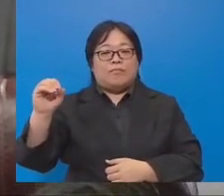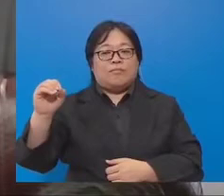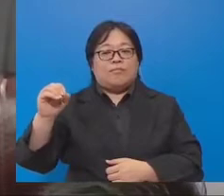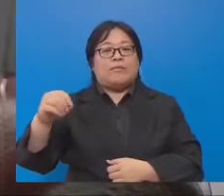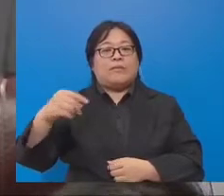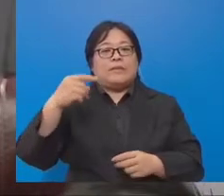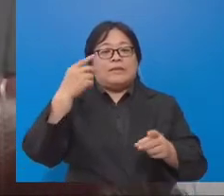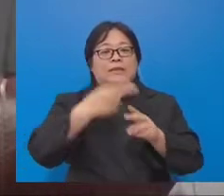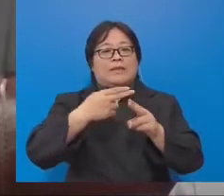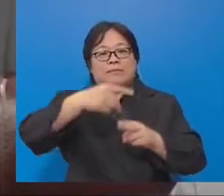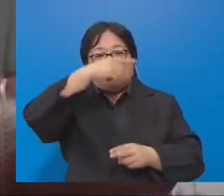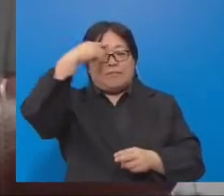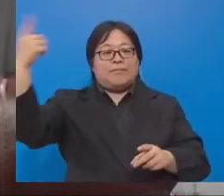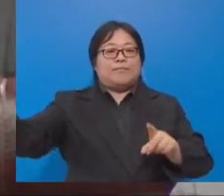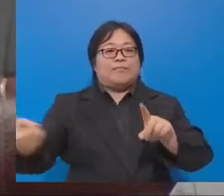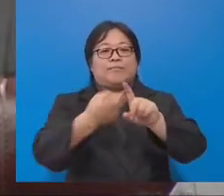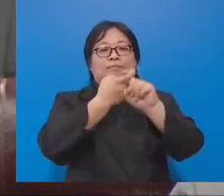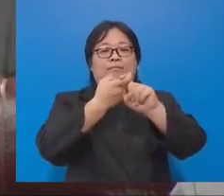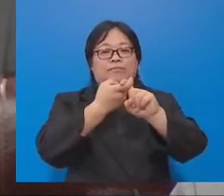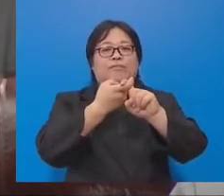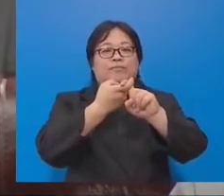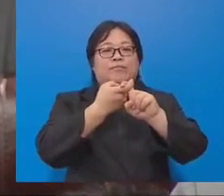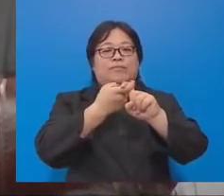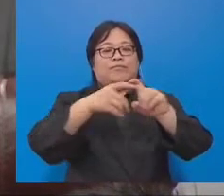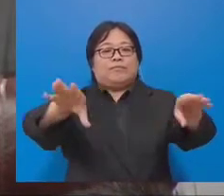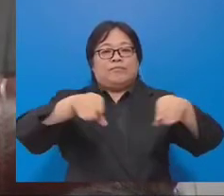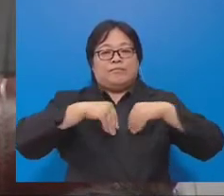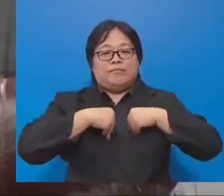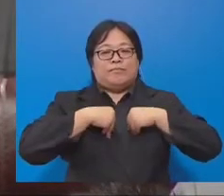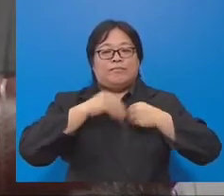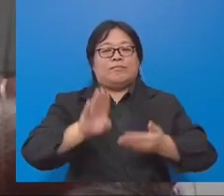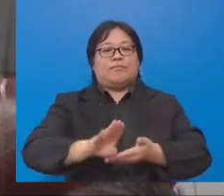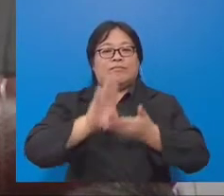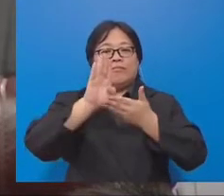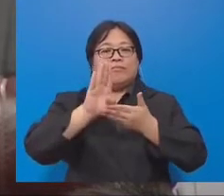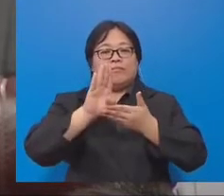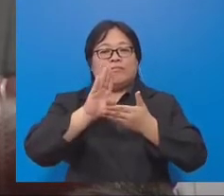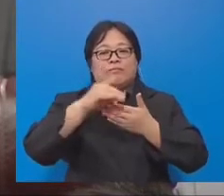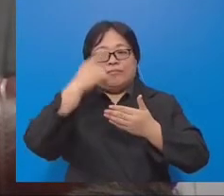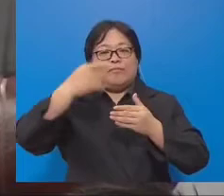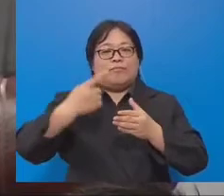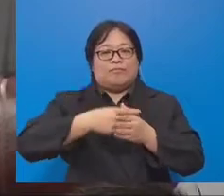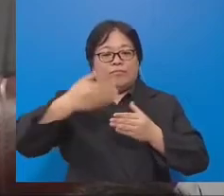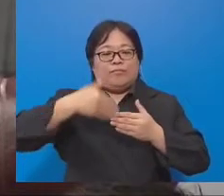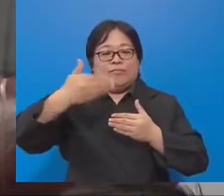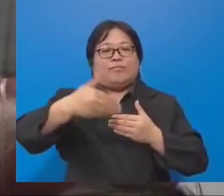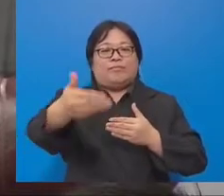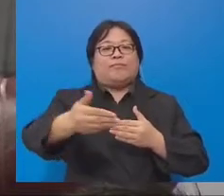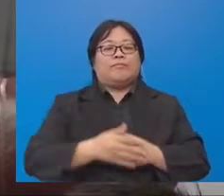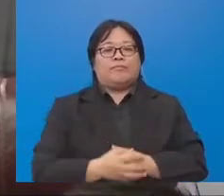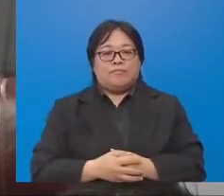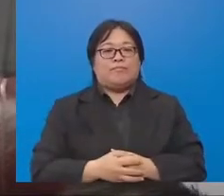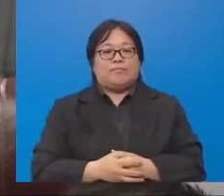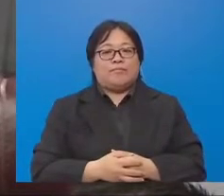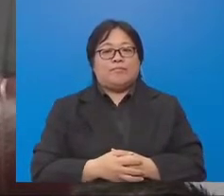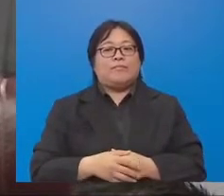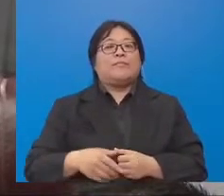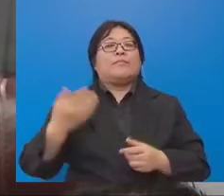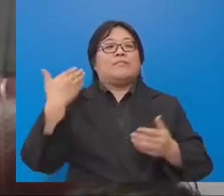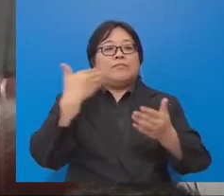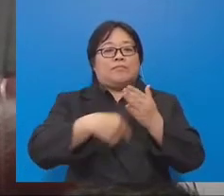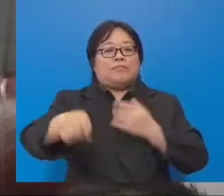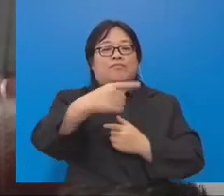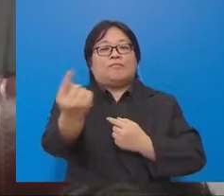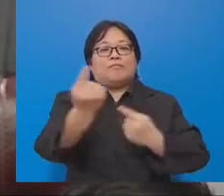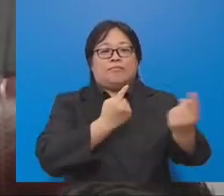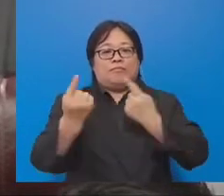diselera hitamkan dan digantung daripada menerima bantuan PSU bagi bulan-bulan yang akan datang. Sehingga mereka tampil